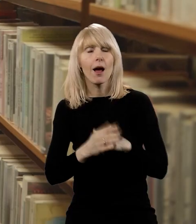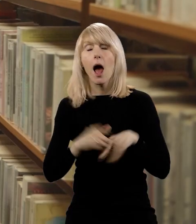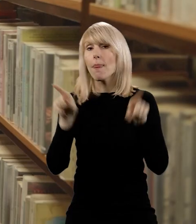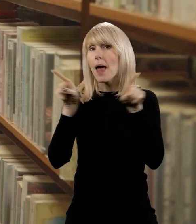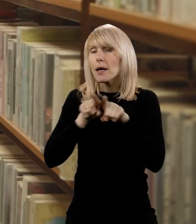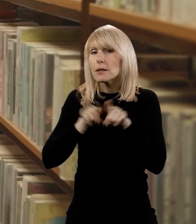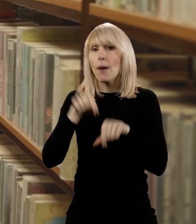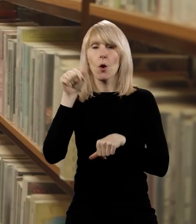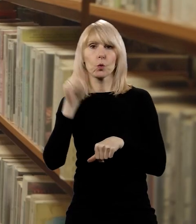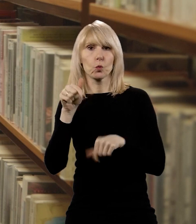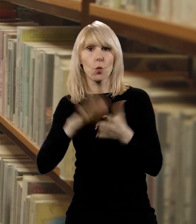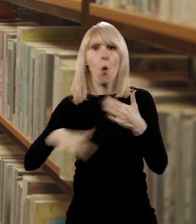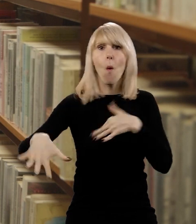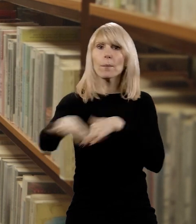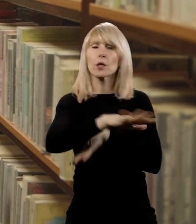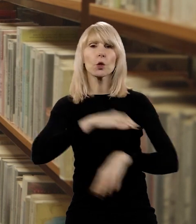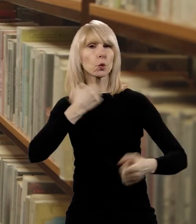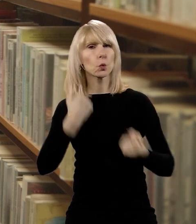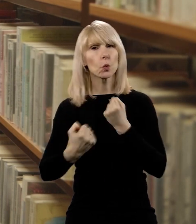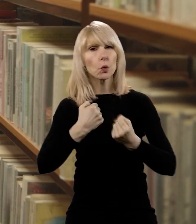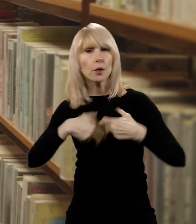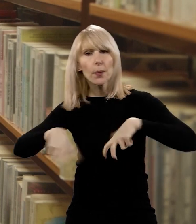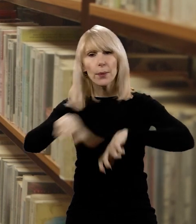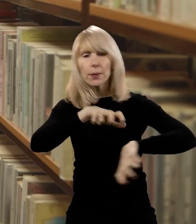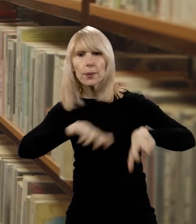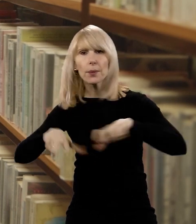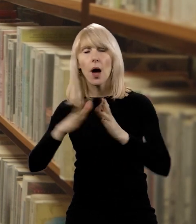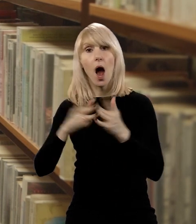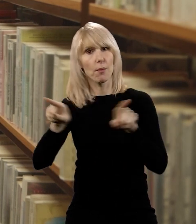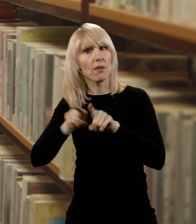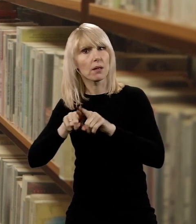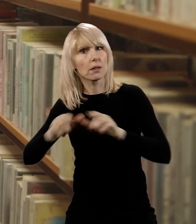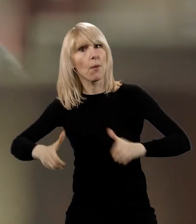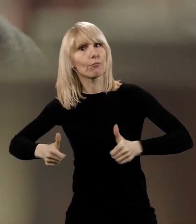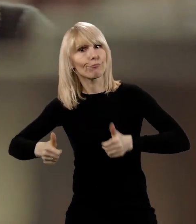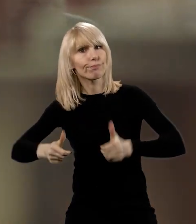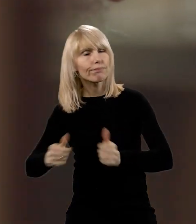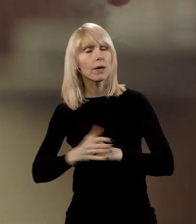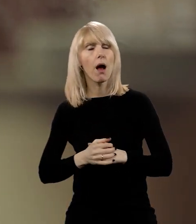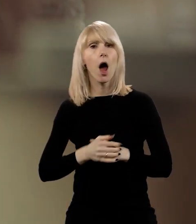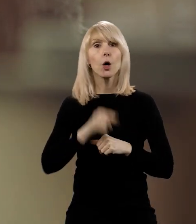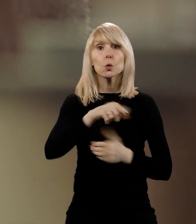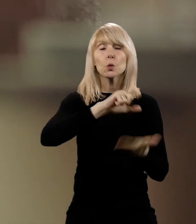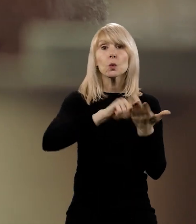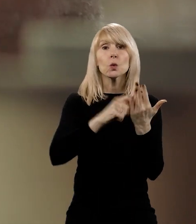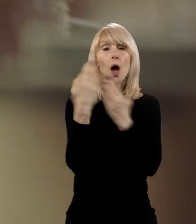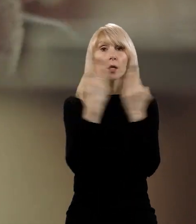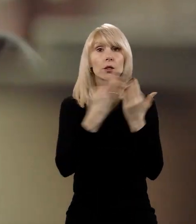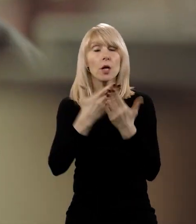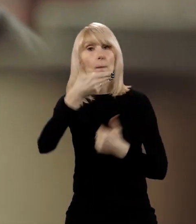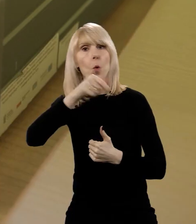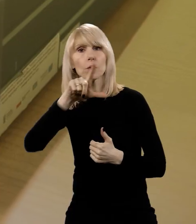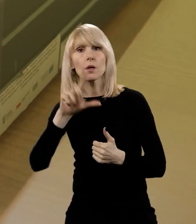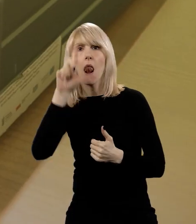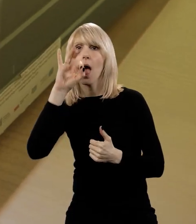przestrzeń dla osób mających trudności w poruszaniu lub poruszających się na wózkach. W czytelni znajdziecie także multilektor Sara, czyli